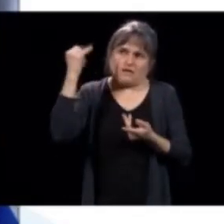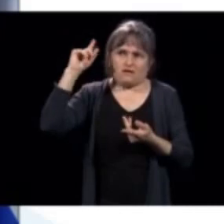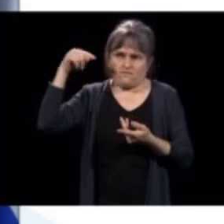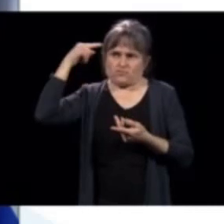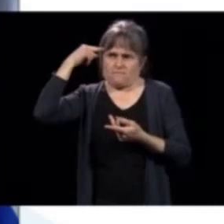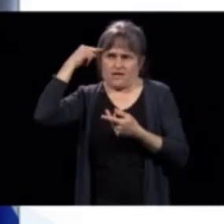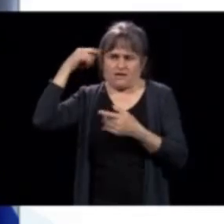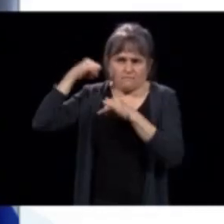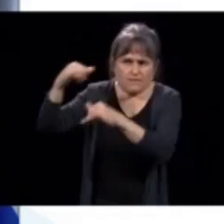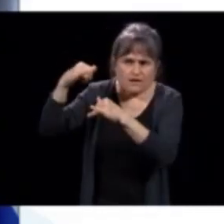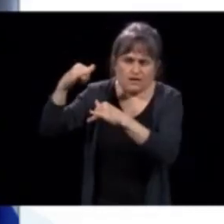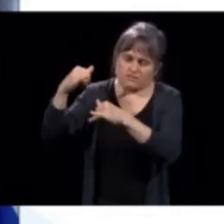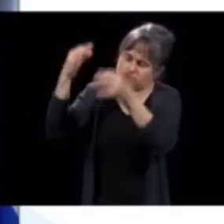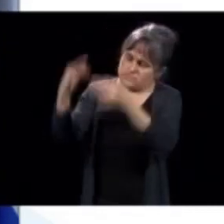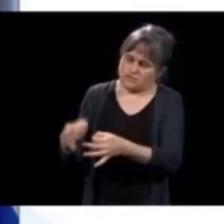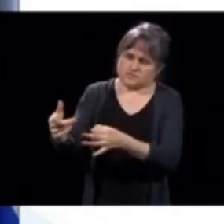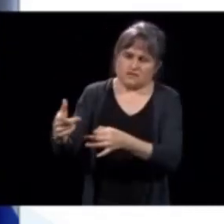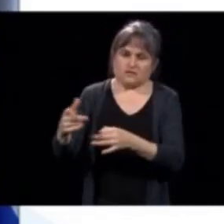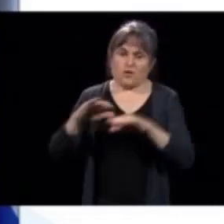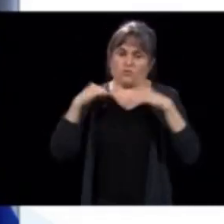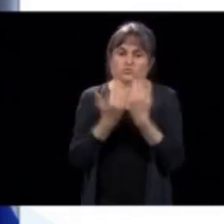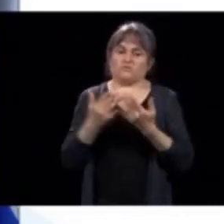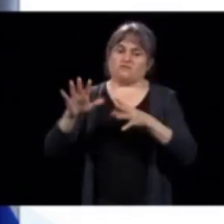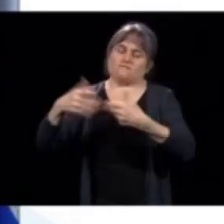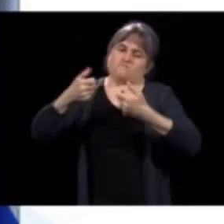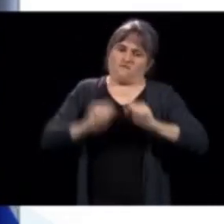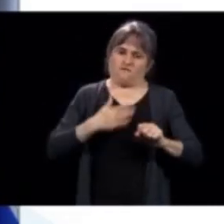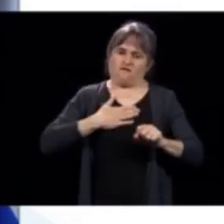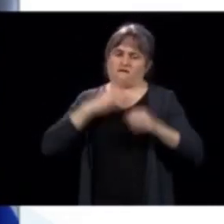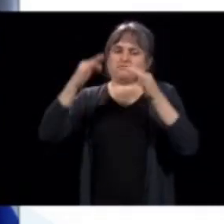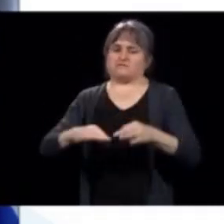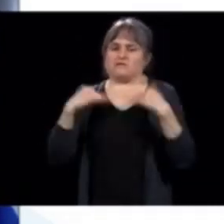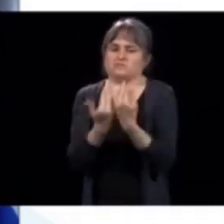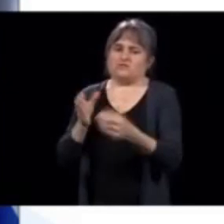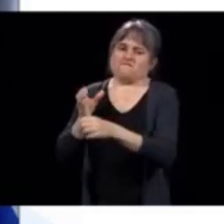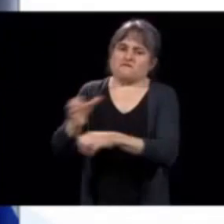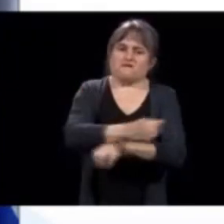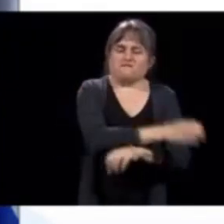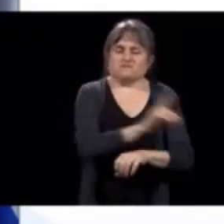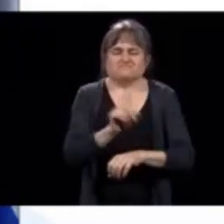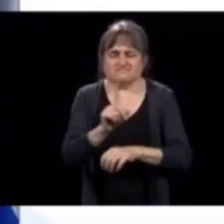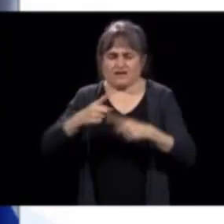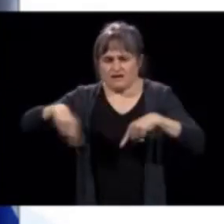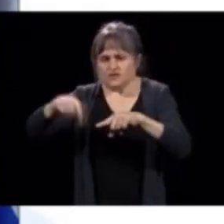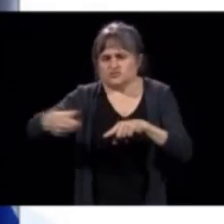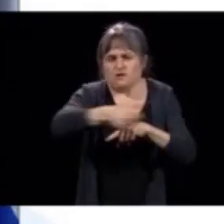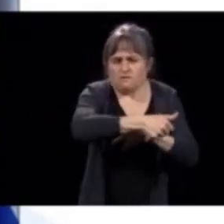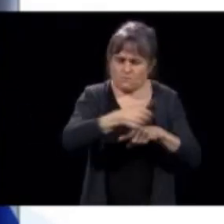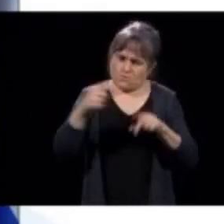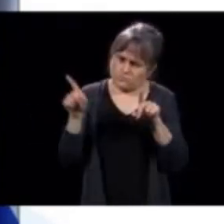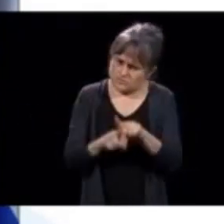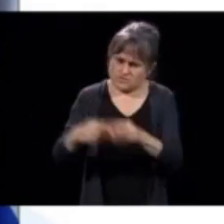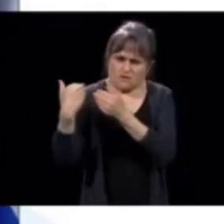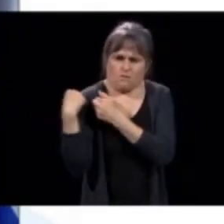nécessairement par le politique, si vous me permettez. Je ne pas dire que le politique ne pas avoir un rôle, parce que les citoyens font des